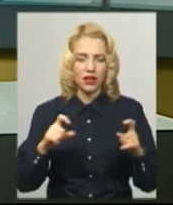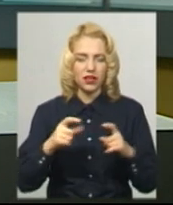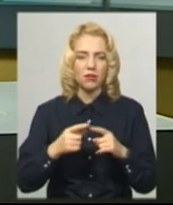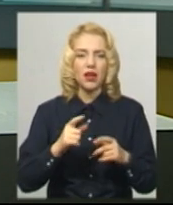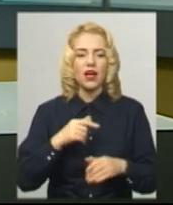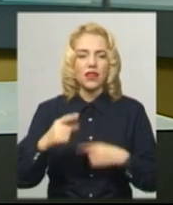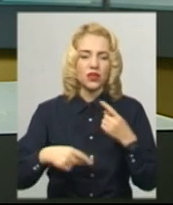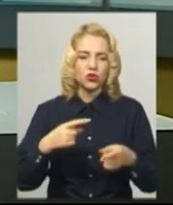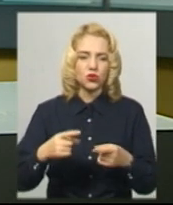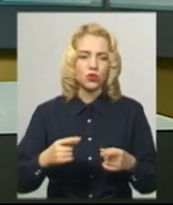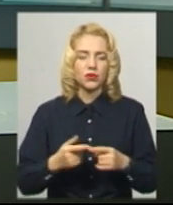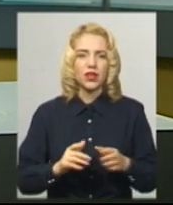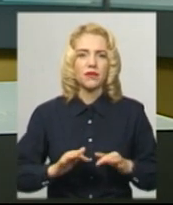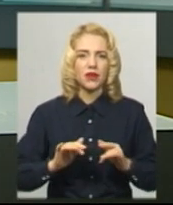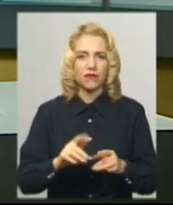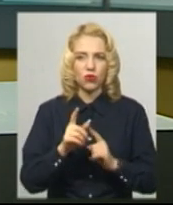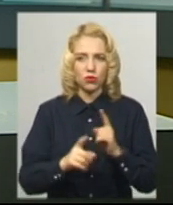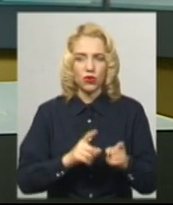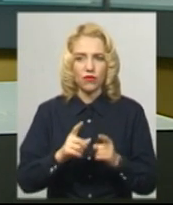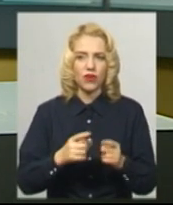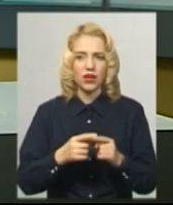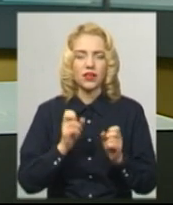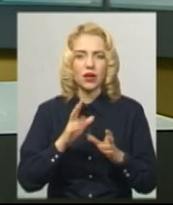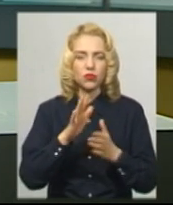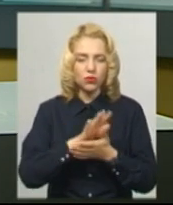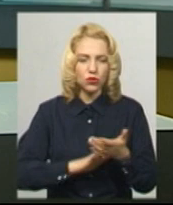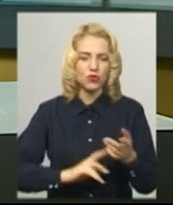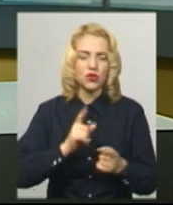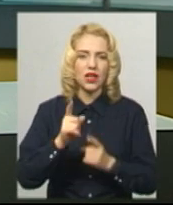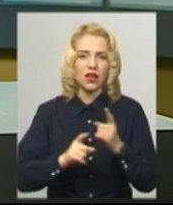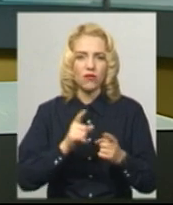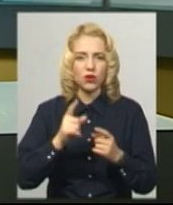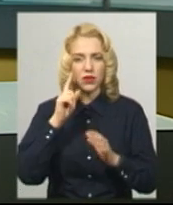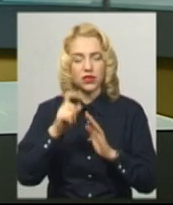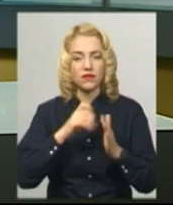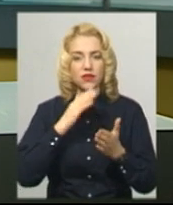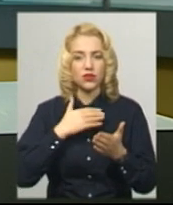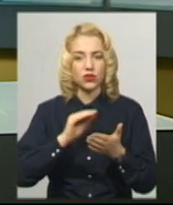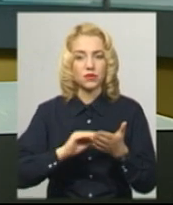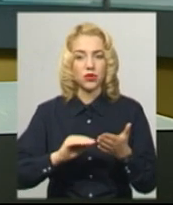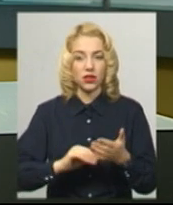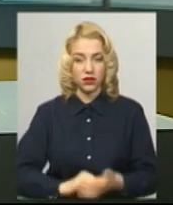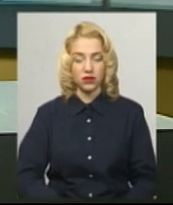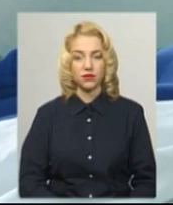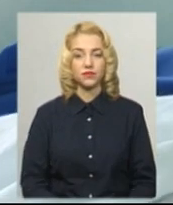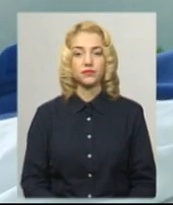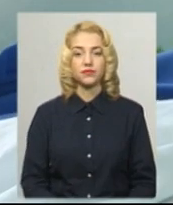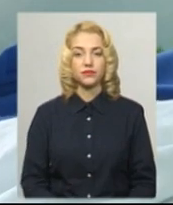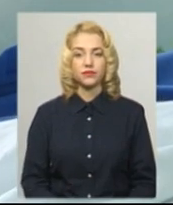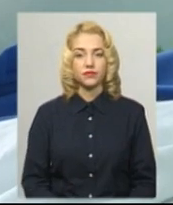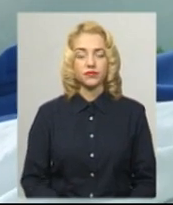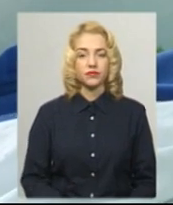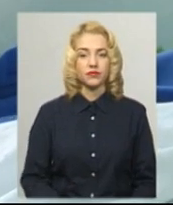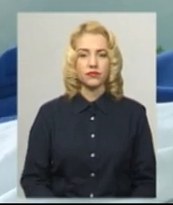оптимізація штату. Як буде продовжуватися реформа медичних закладів на Хмельниччині, дізнавалась Тетяна Ворожцова. В